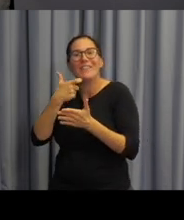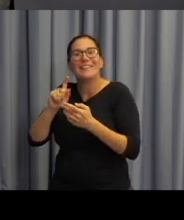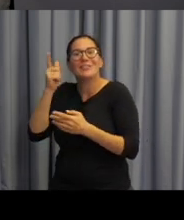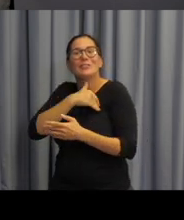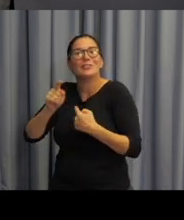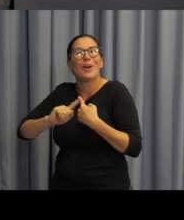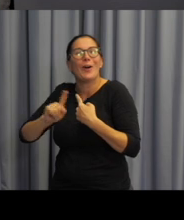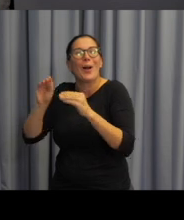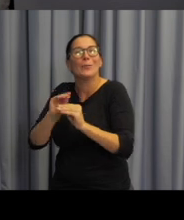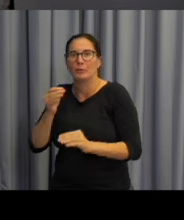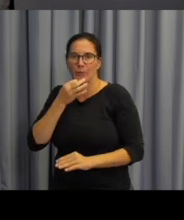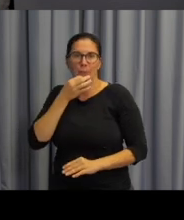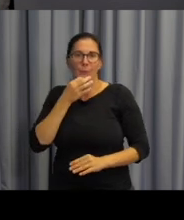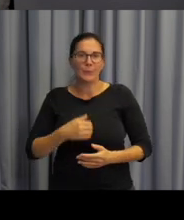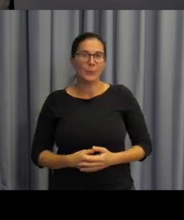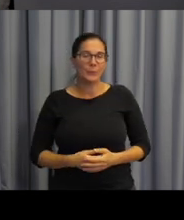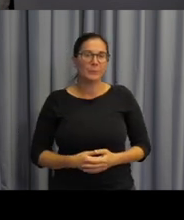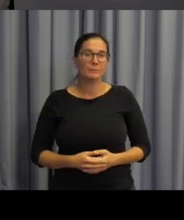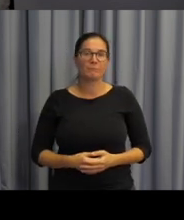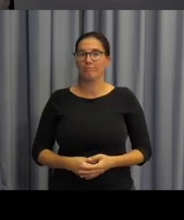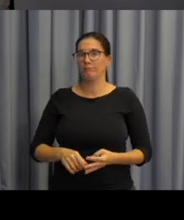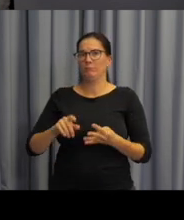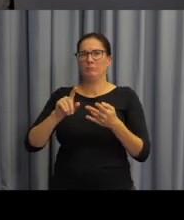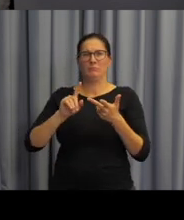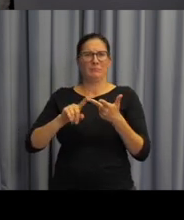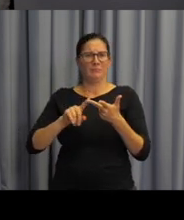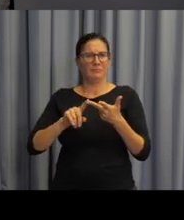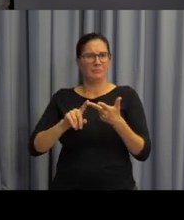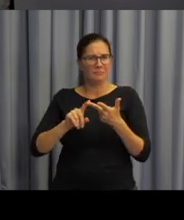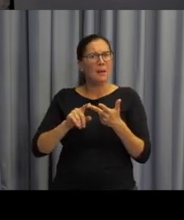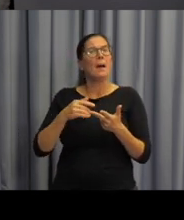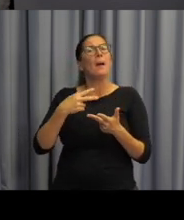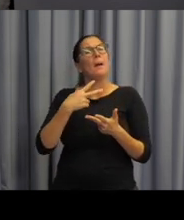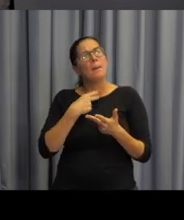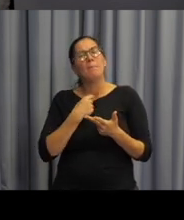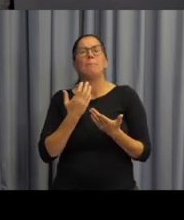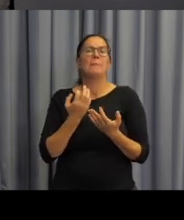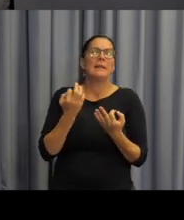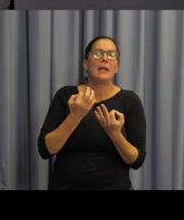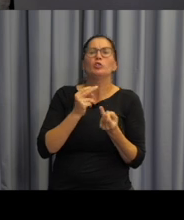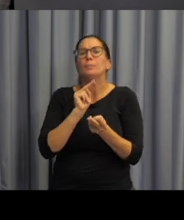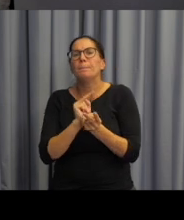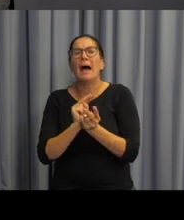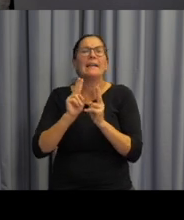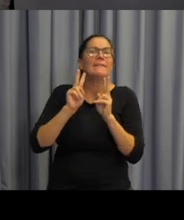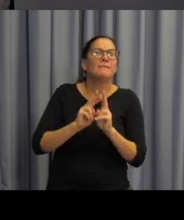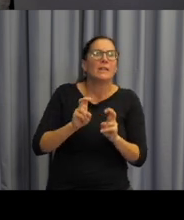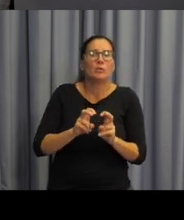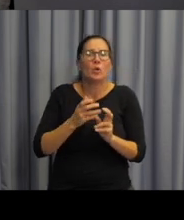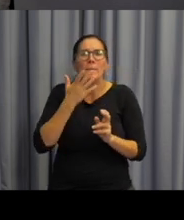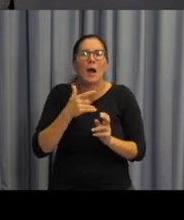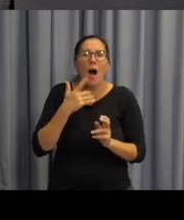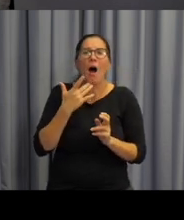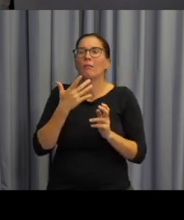vlastně malý výzkum nebo dosávadní doposud slabý výzkum v oblasti didaktiky a metodiky výuky